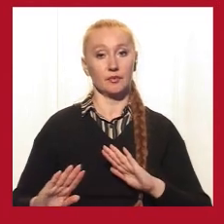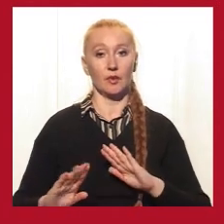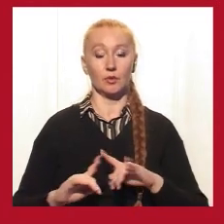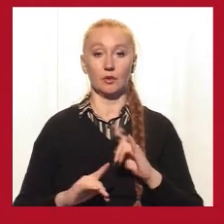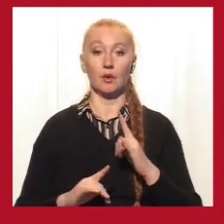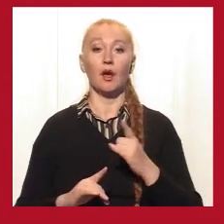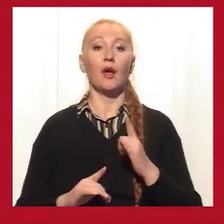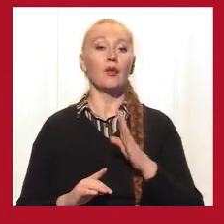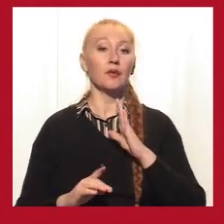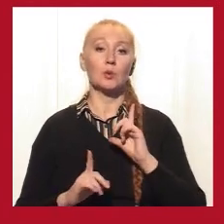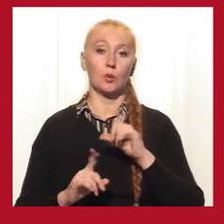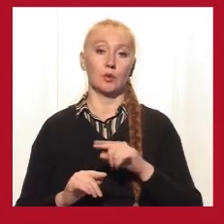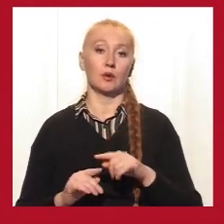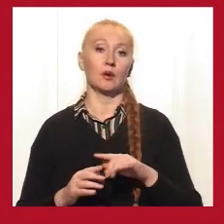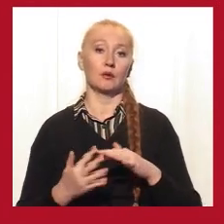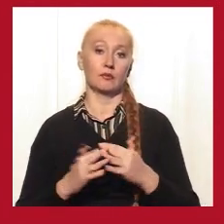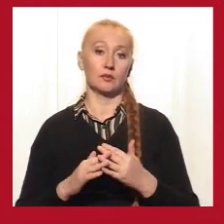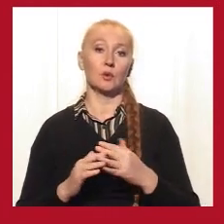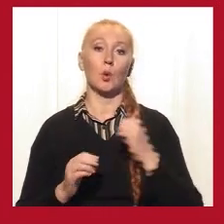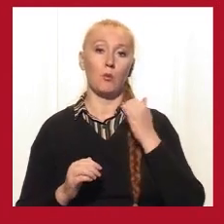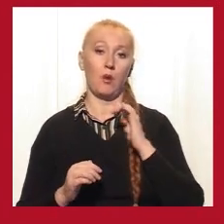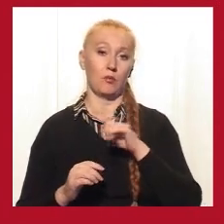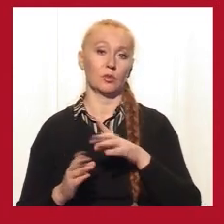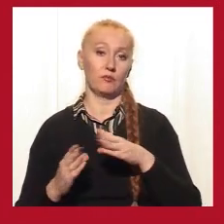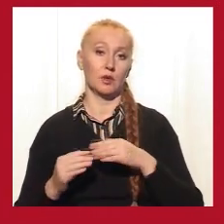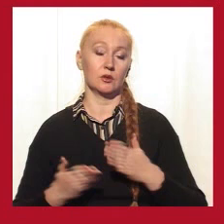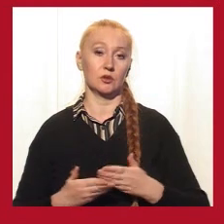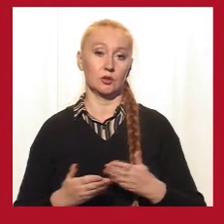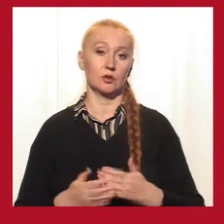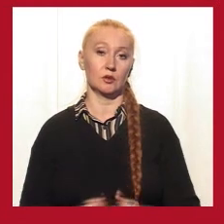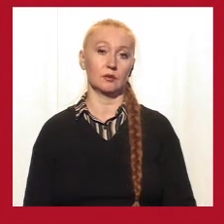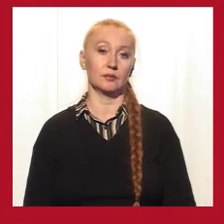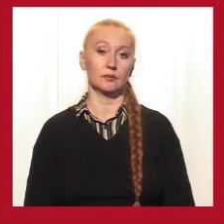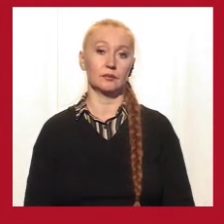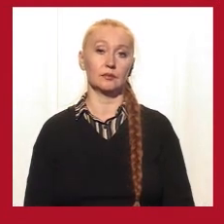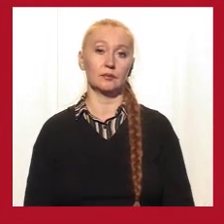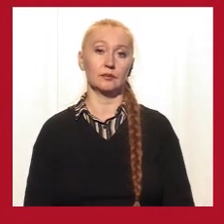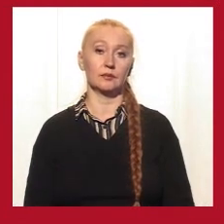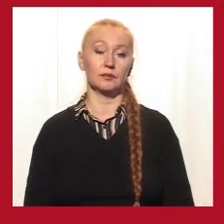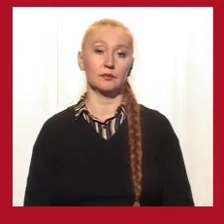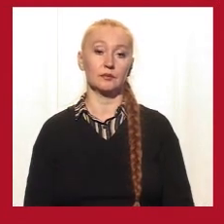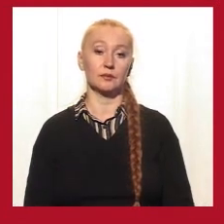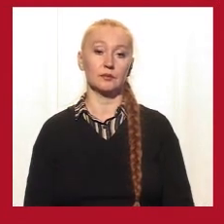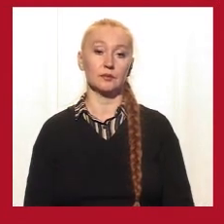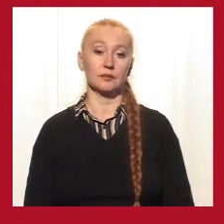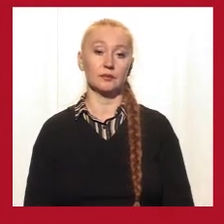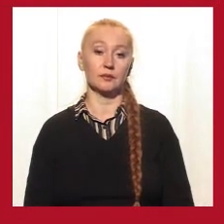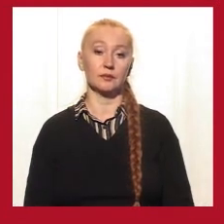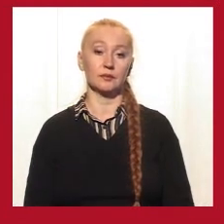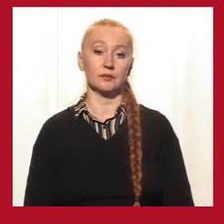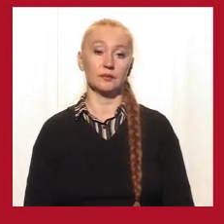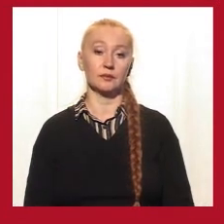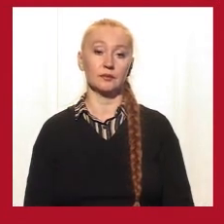інформація в поселок. А ще одна ситуація була, яка